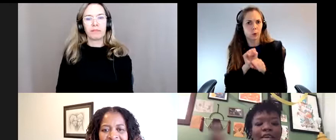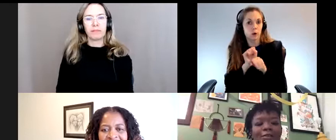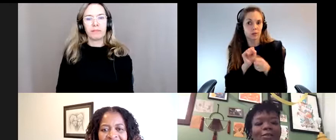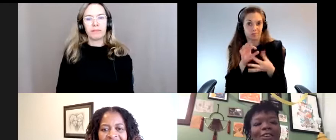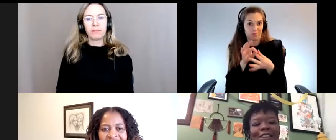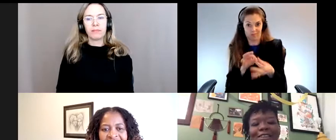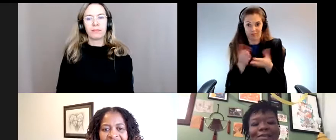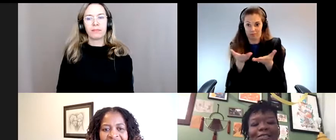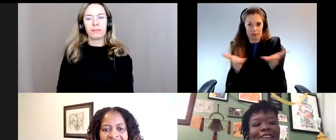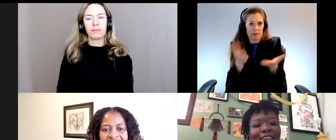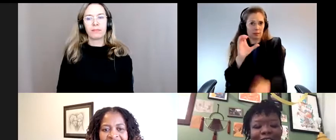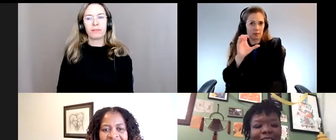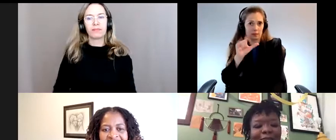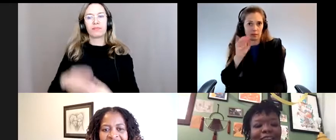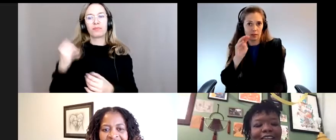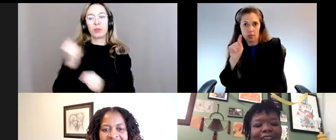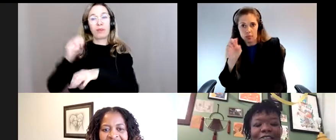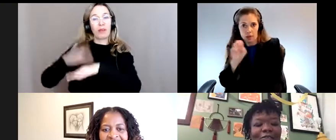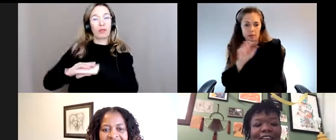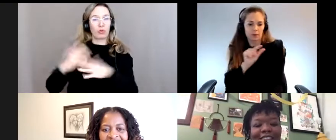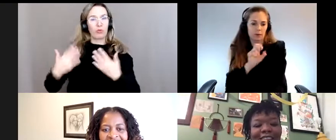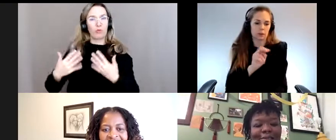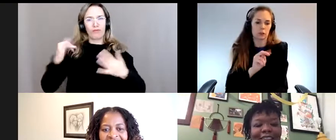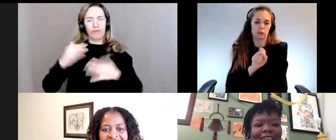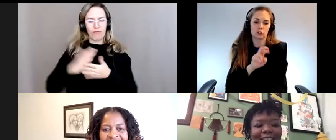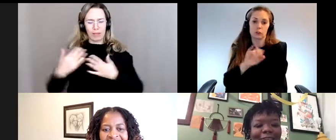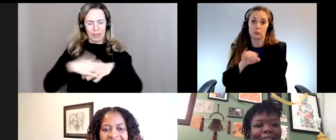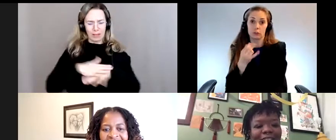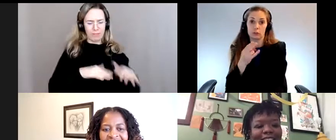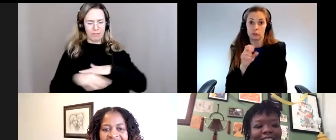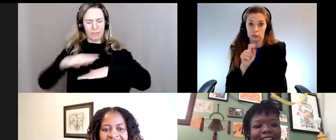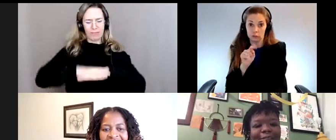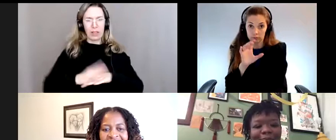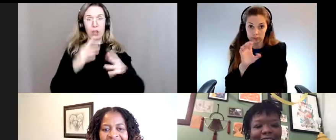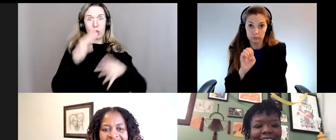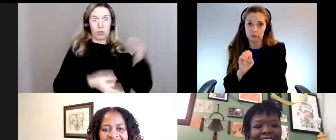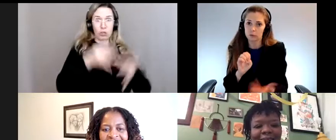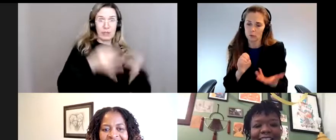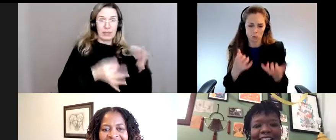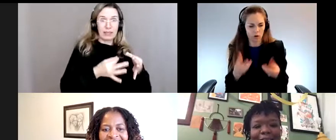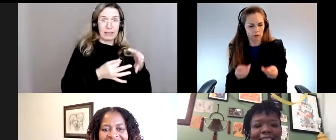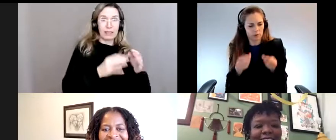et on travaille spécifiquement sur cette intersection, l'intersection de la justice climatique et la justice en matière de genre.